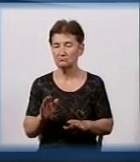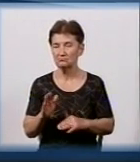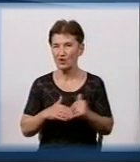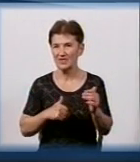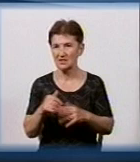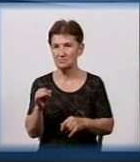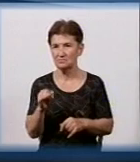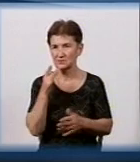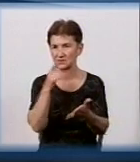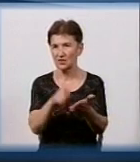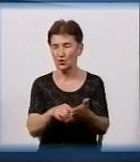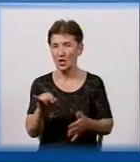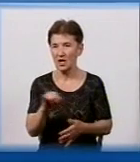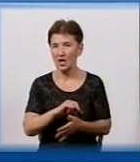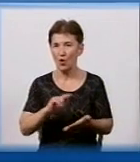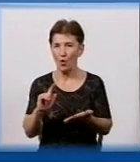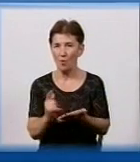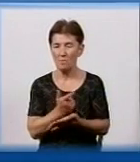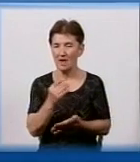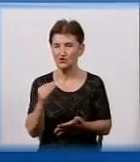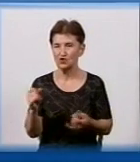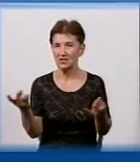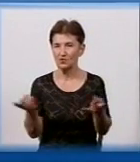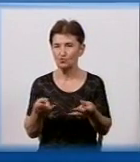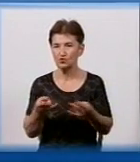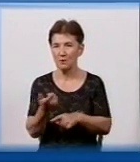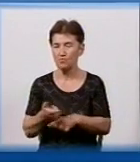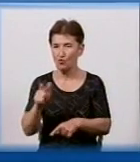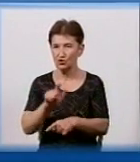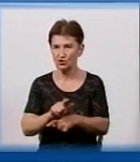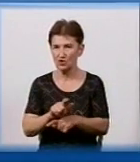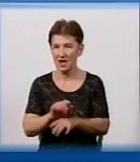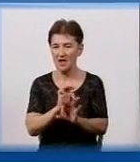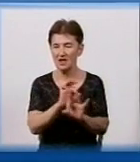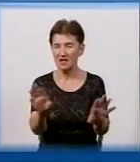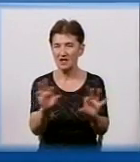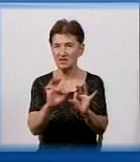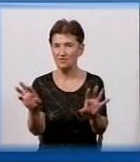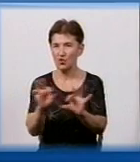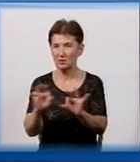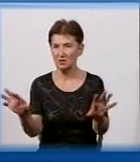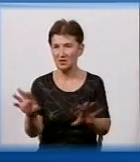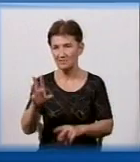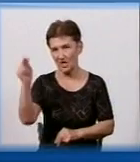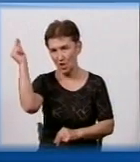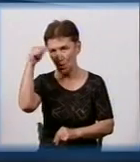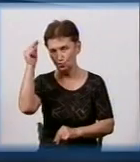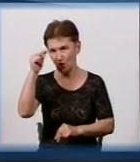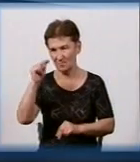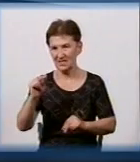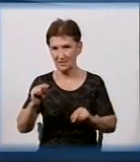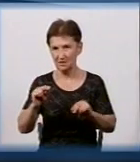І, опять ж, треба більше інформувати в учебних заведеннях хлопців.